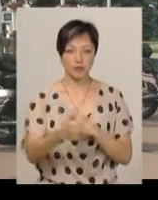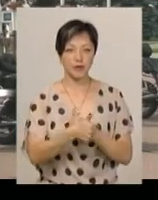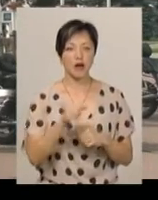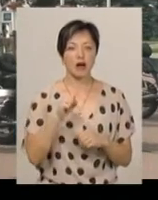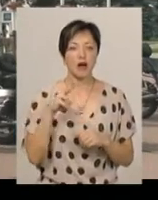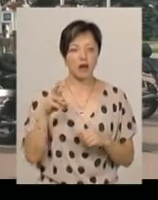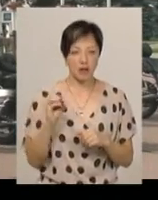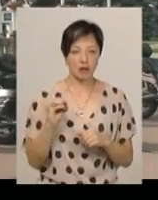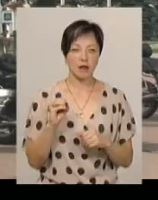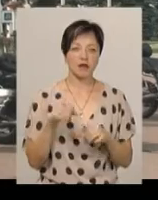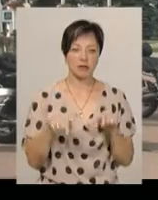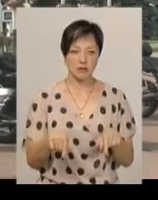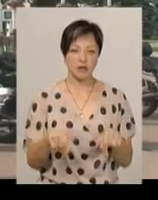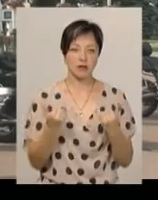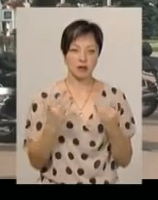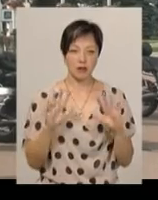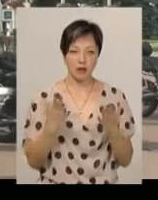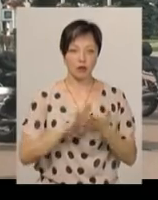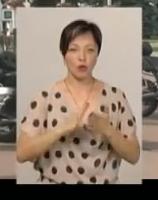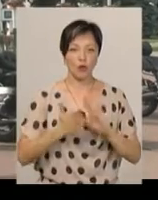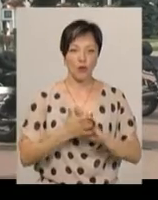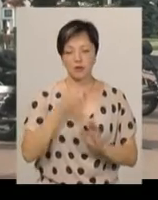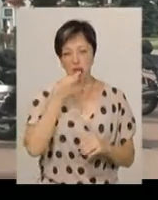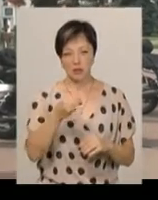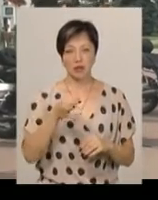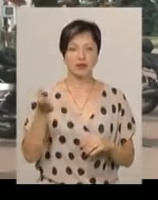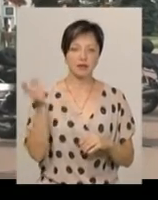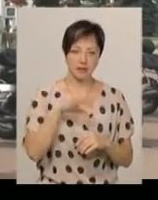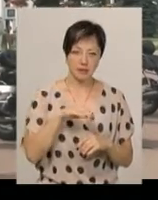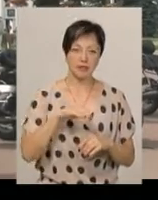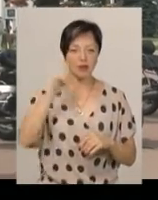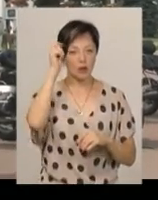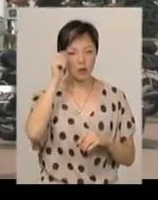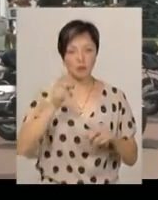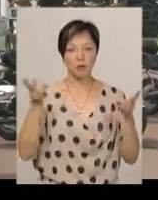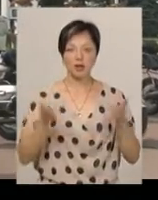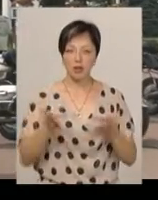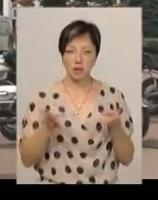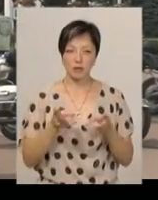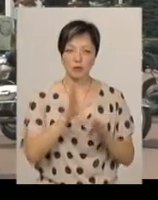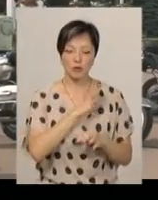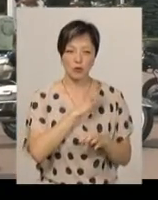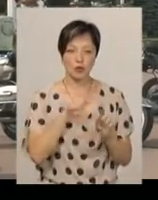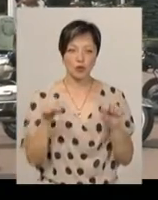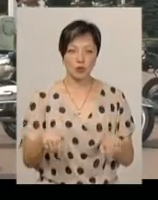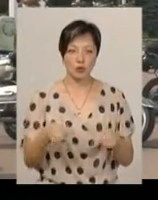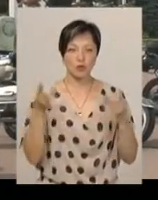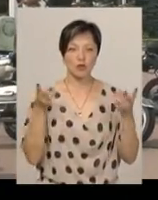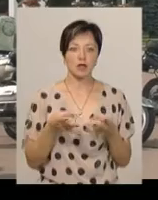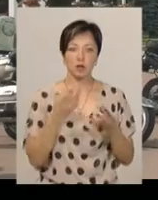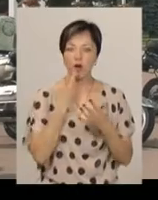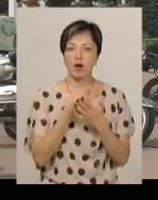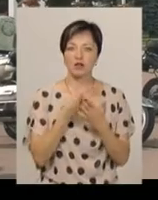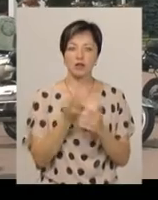але не той раз ми вже якось домовились, сказали, що хлопці їдьте, потрібно бути тут, потрібно